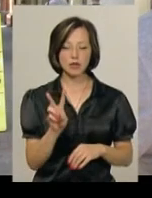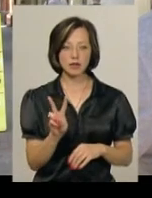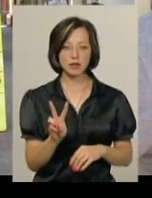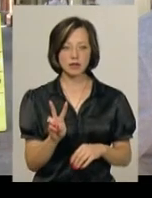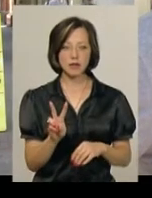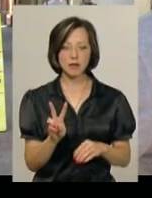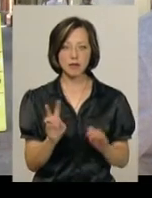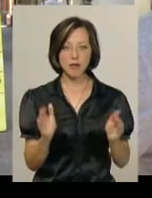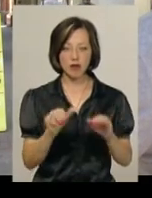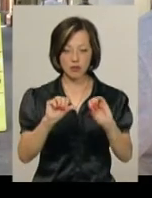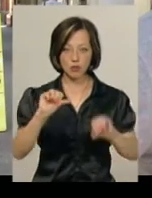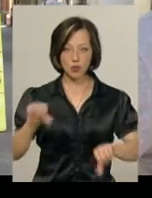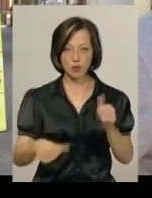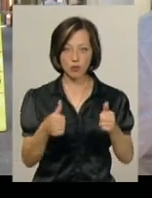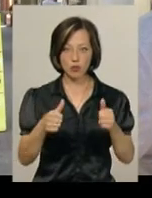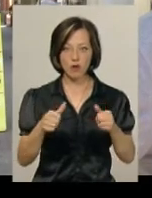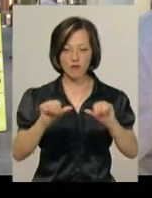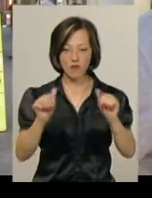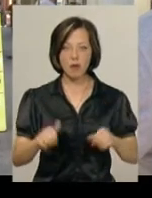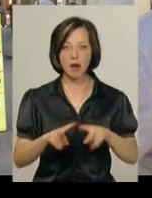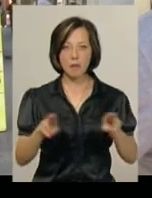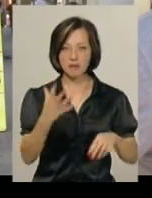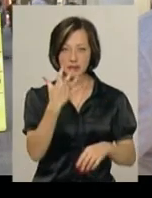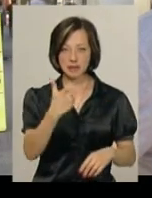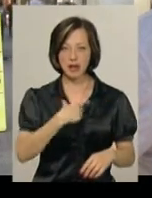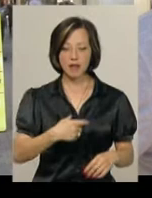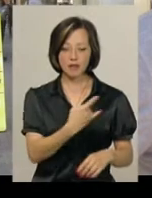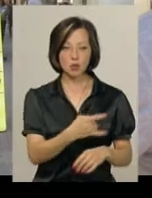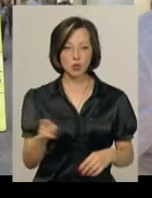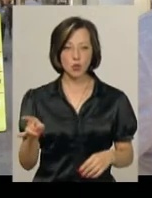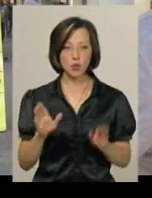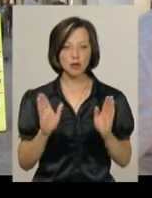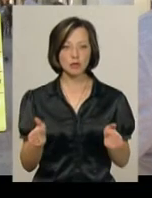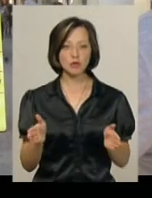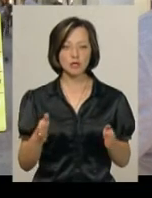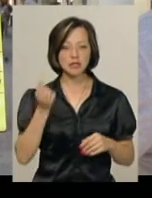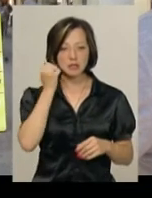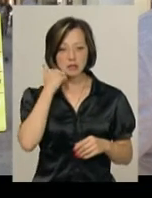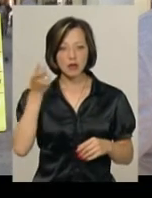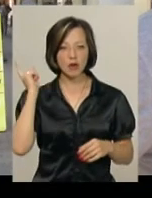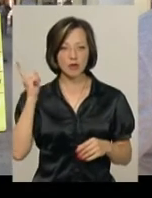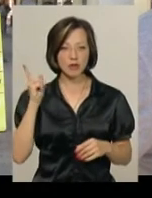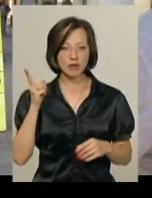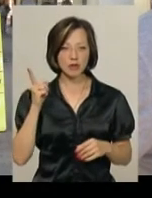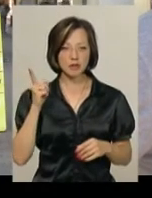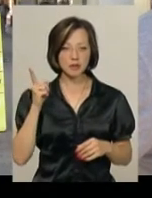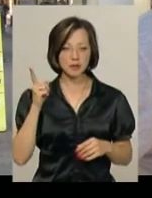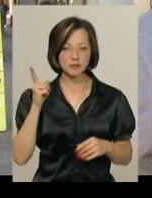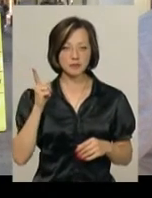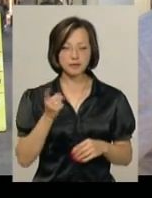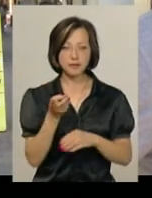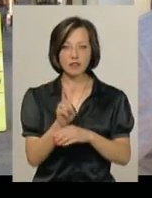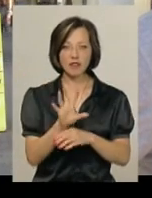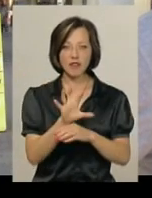скульптурні форми, це така собі селфі-зона, де будуть так само старовинні два